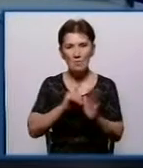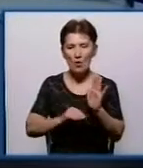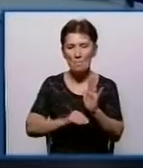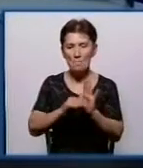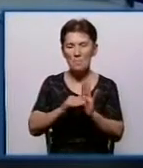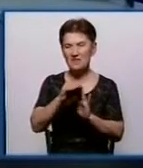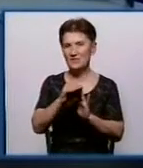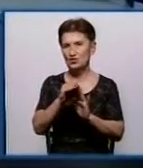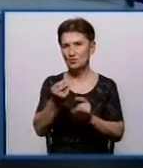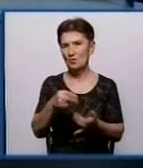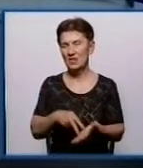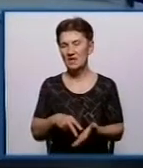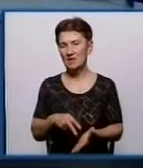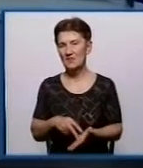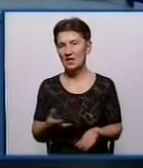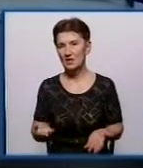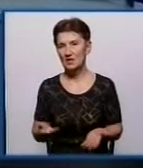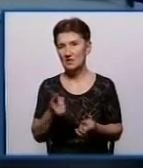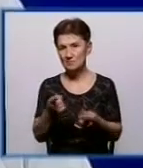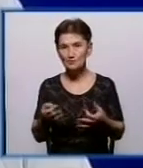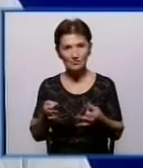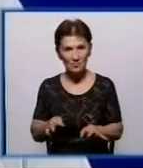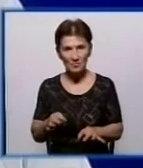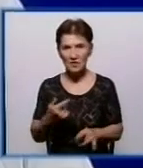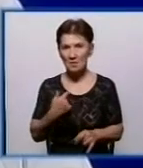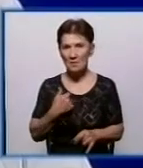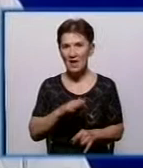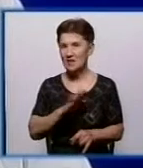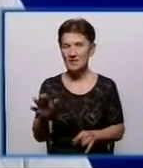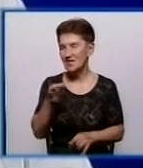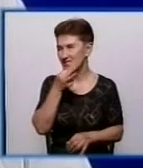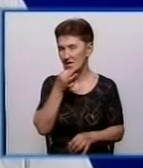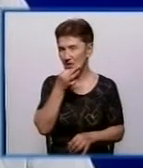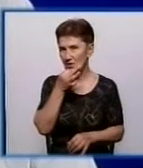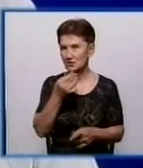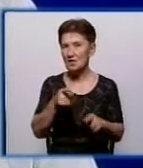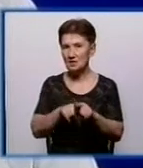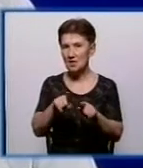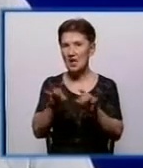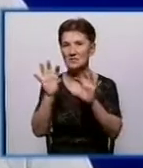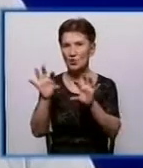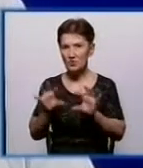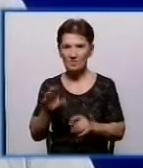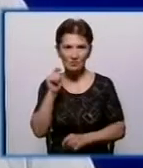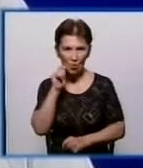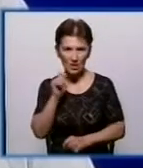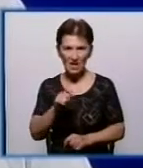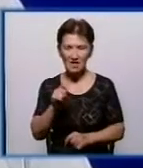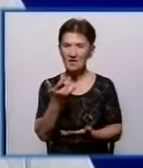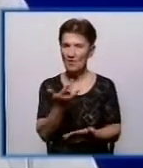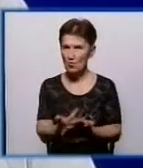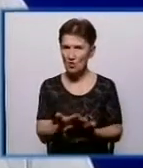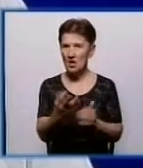1 січня 2019 року? Дмитре, насправді ми їх почали не зарано, тому що так вимагає діюче законодавство України. Якщо в